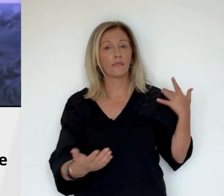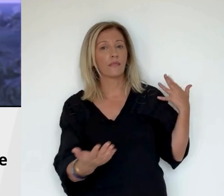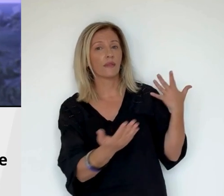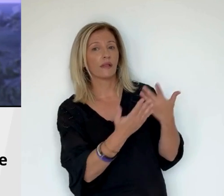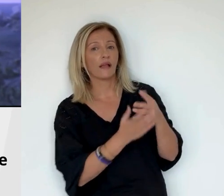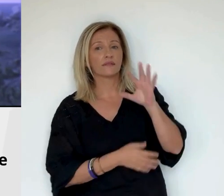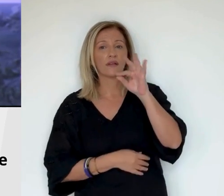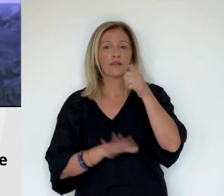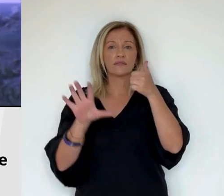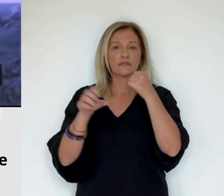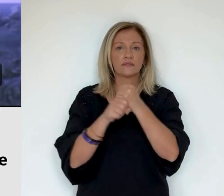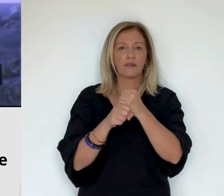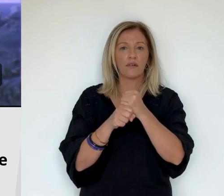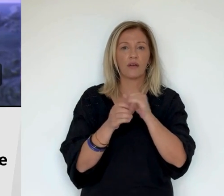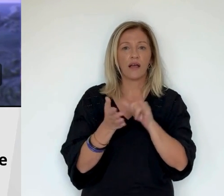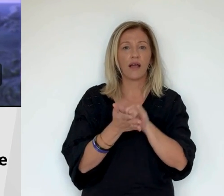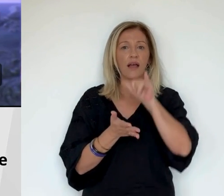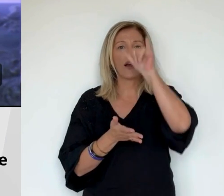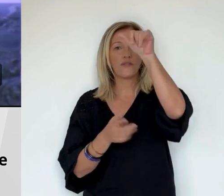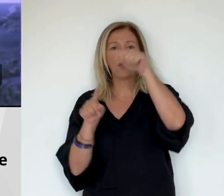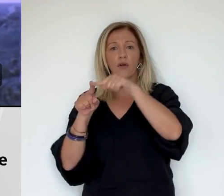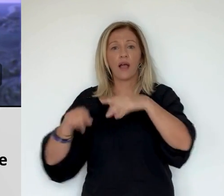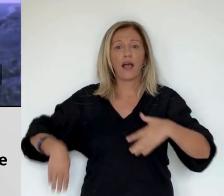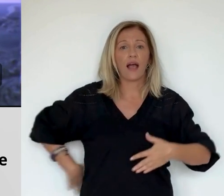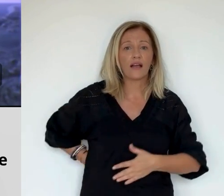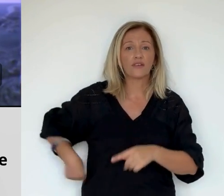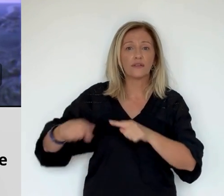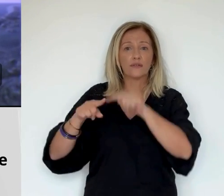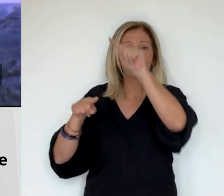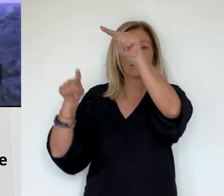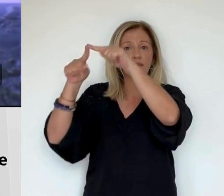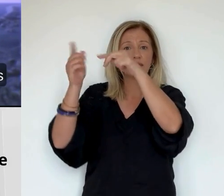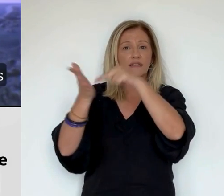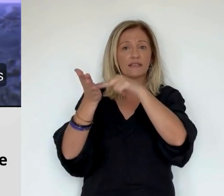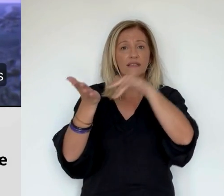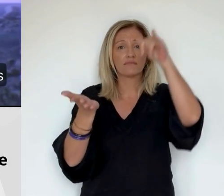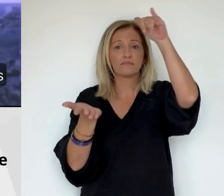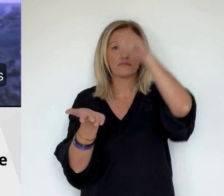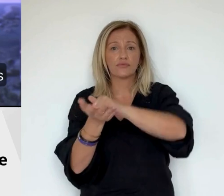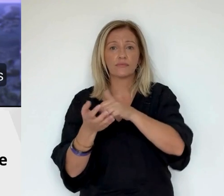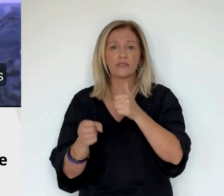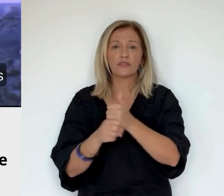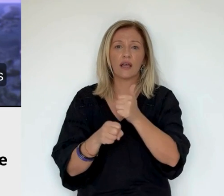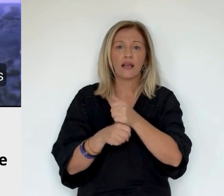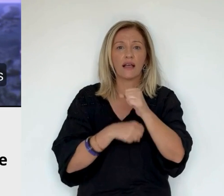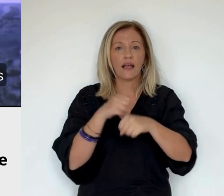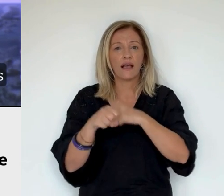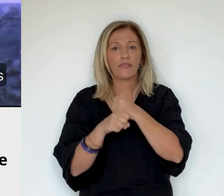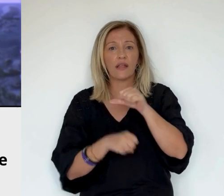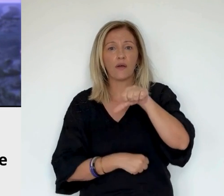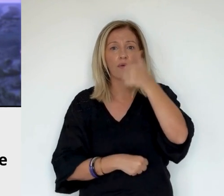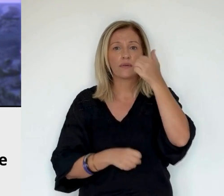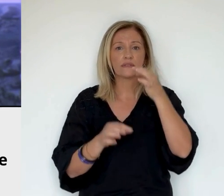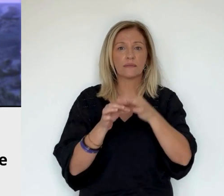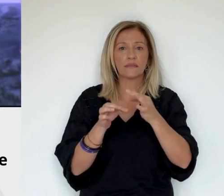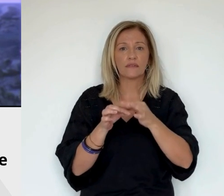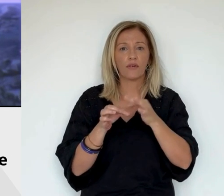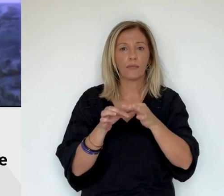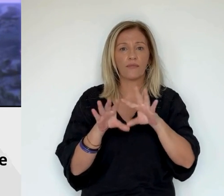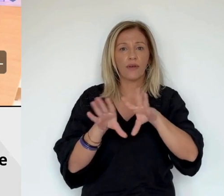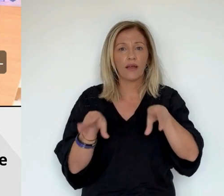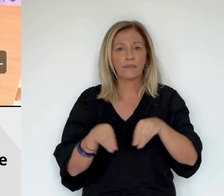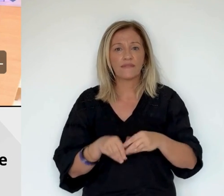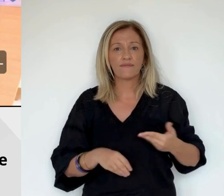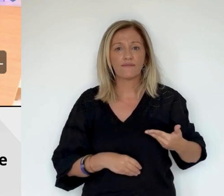.fr. Voilà 56 ans qu'ils attendent des réponses. Comme chaque année, le 11 septembre, les familles des victimes du